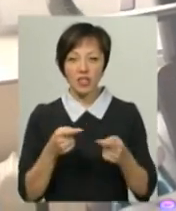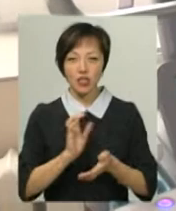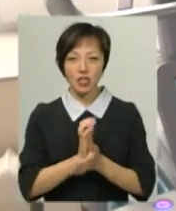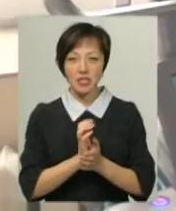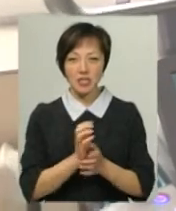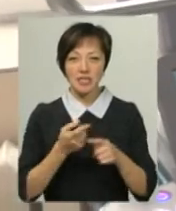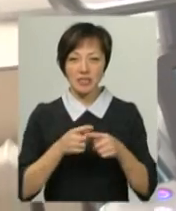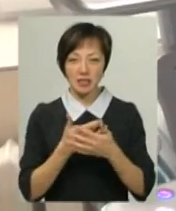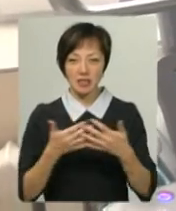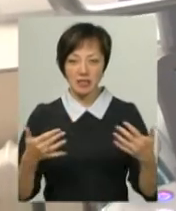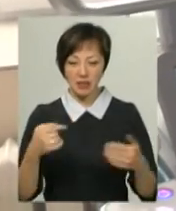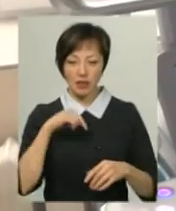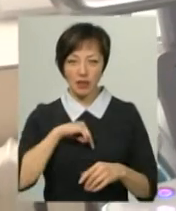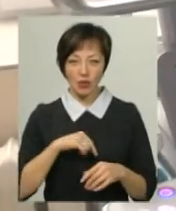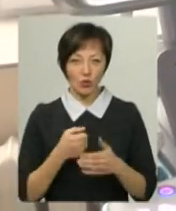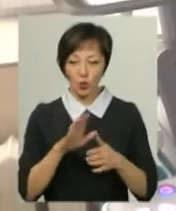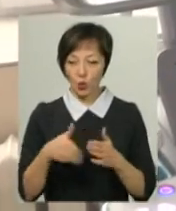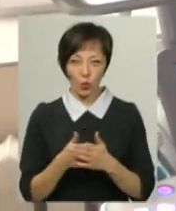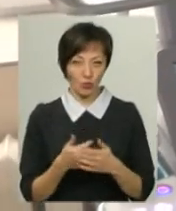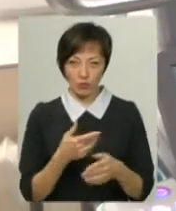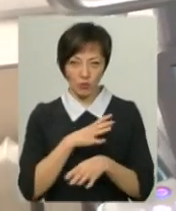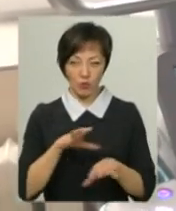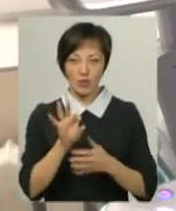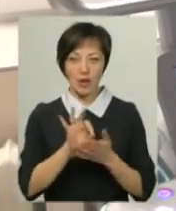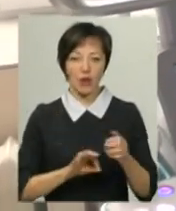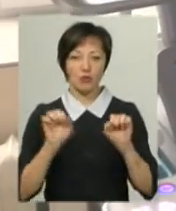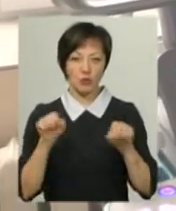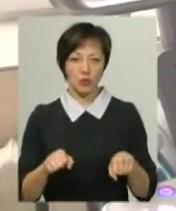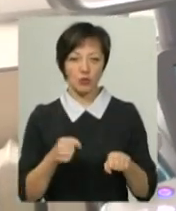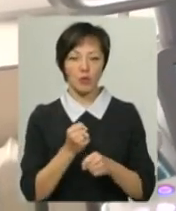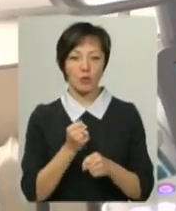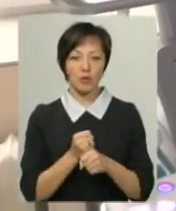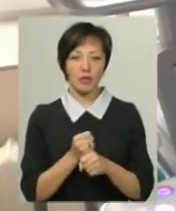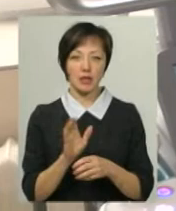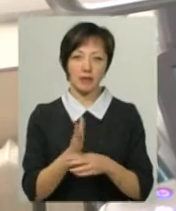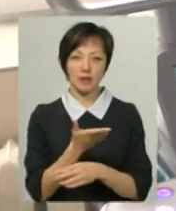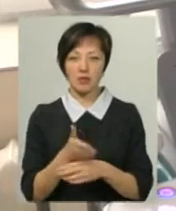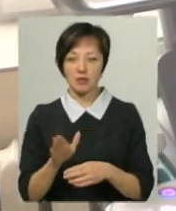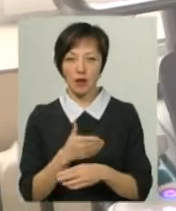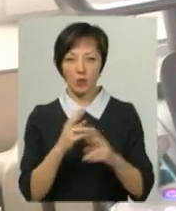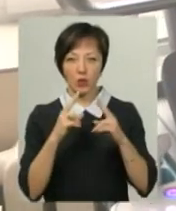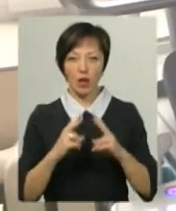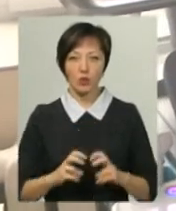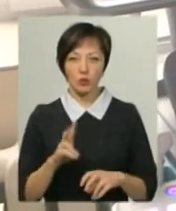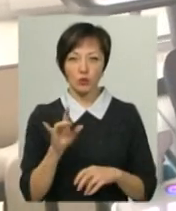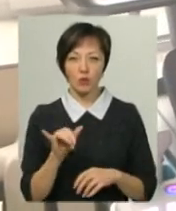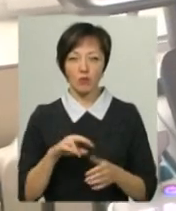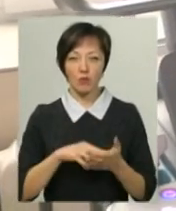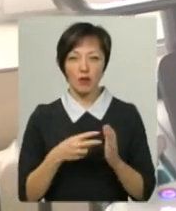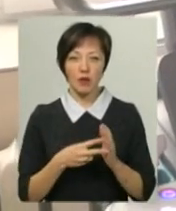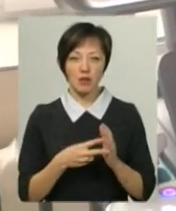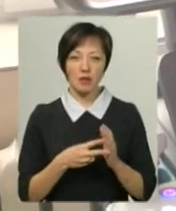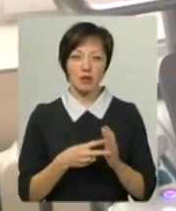дослідженні, у нас до цього часу цього не було. Ми можемо зразу робити диференціальну діагностику в плані